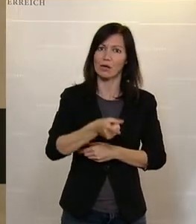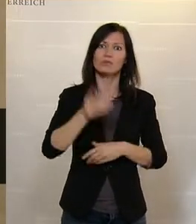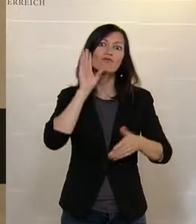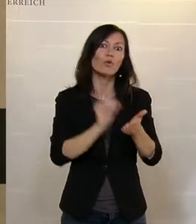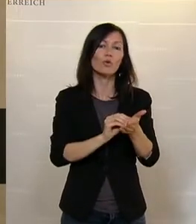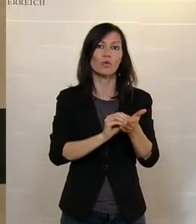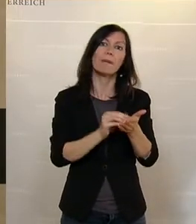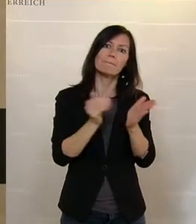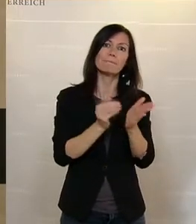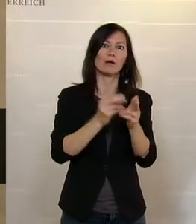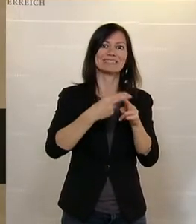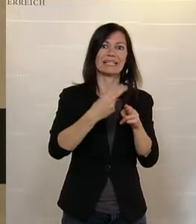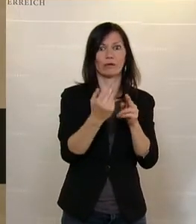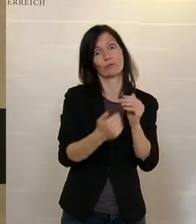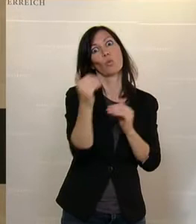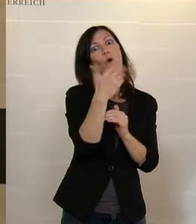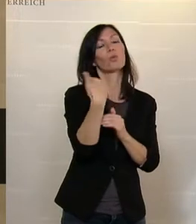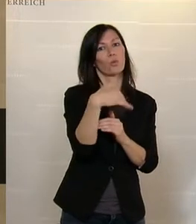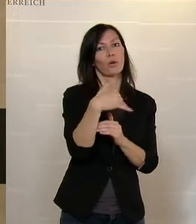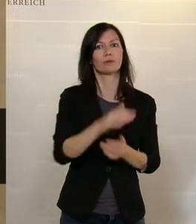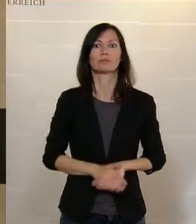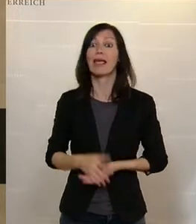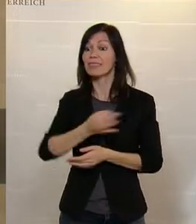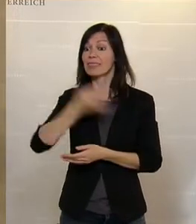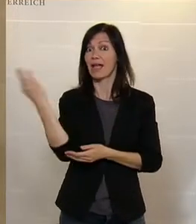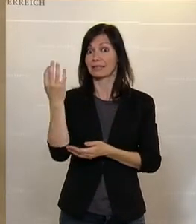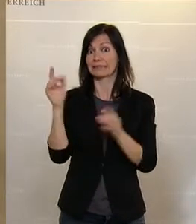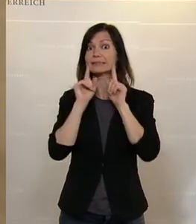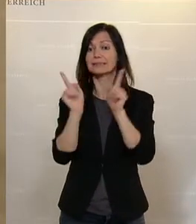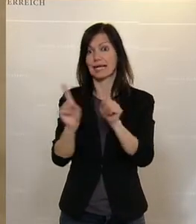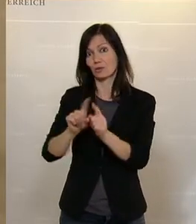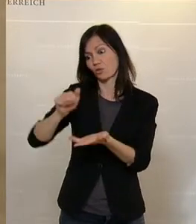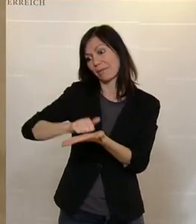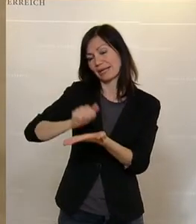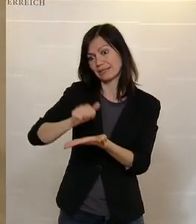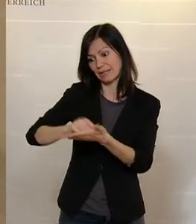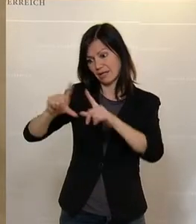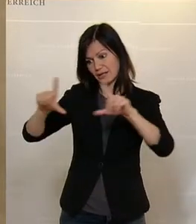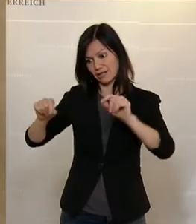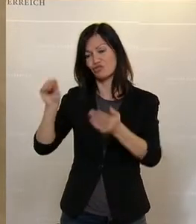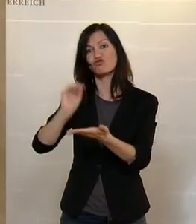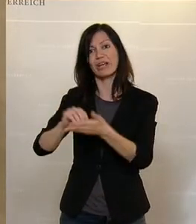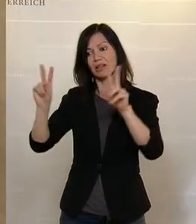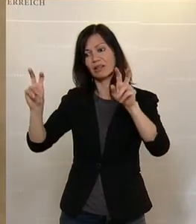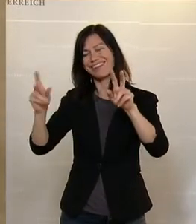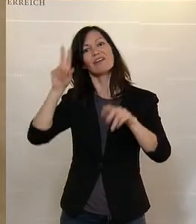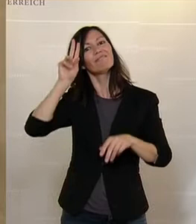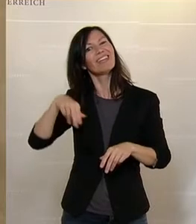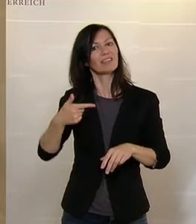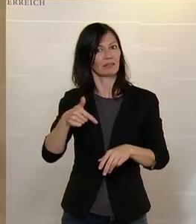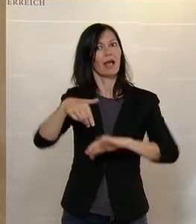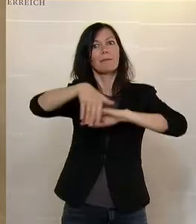Sanierungsbedarf haben. Die Tageszeitung Presse zitiert in ihrem Artikel Wiens marode